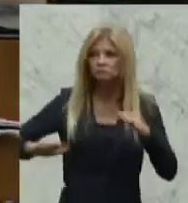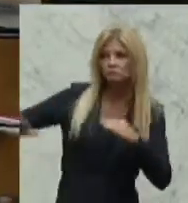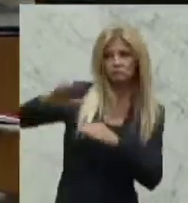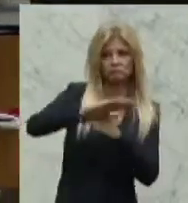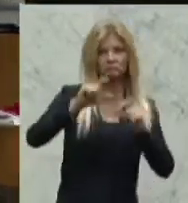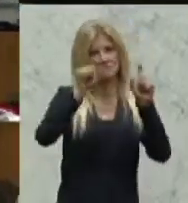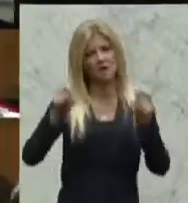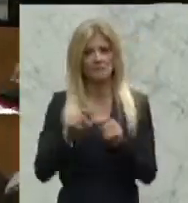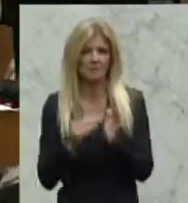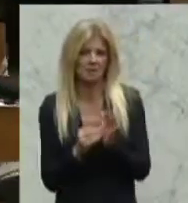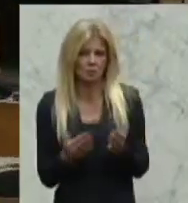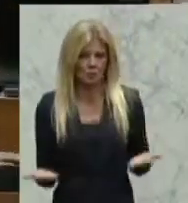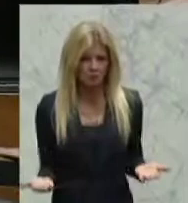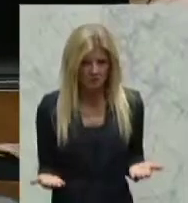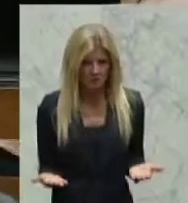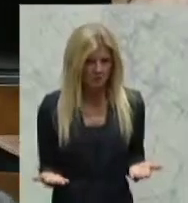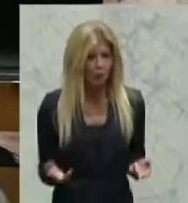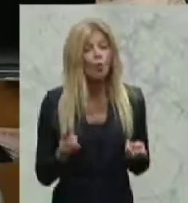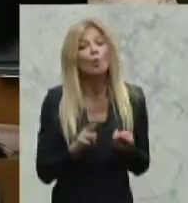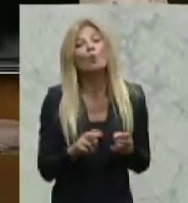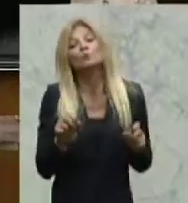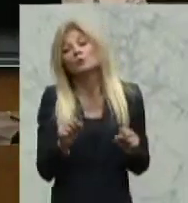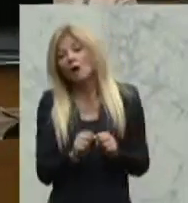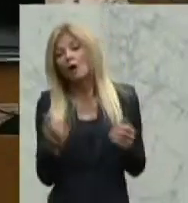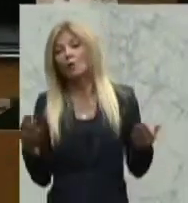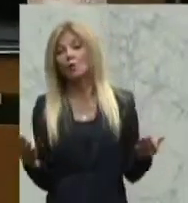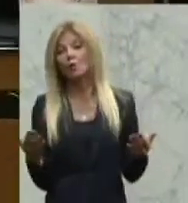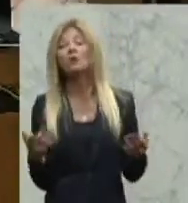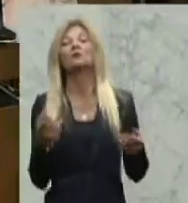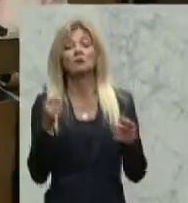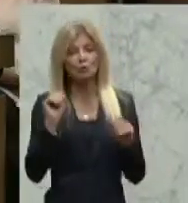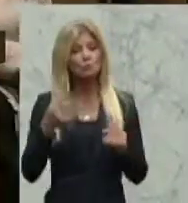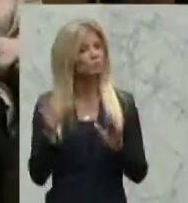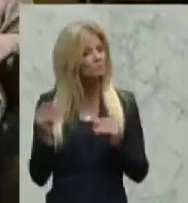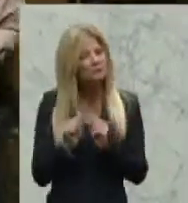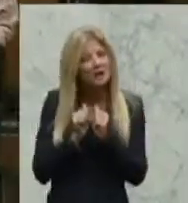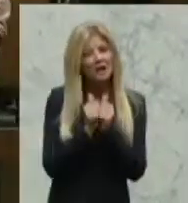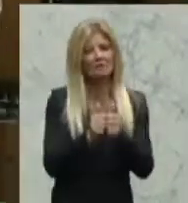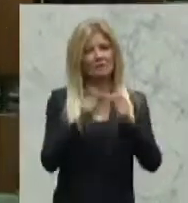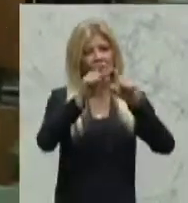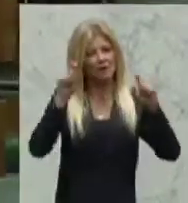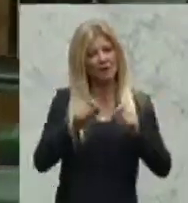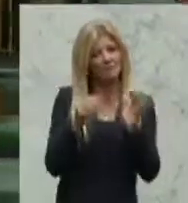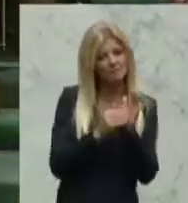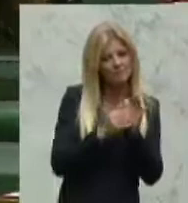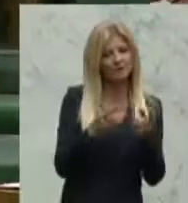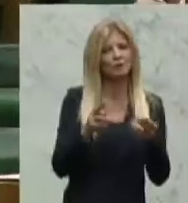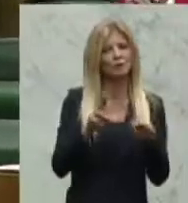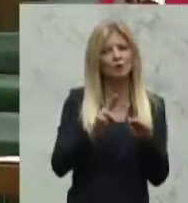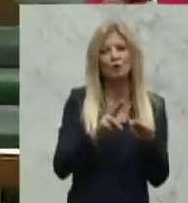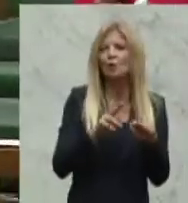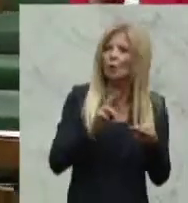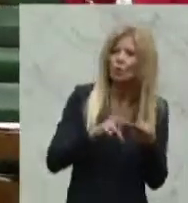durch eben das Mithelfen bei den Rahmenbedingungen für die Kindergärten. Bei den Voraussetzungen, dass die